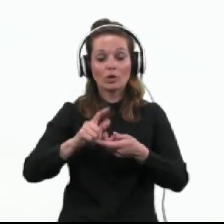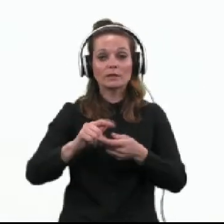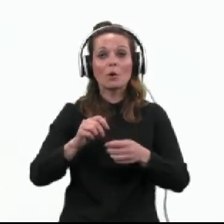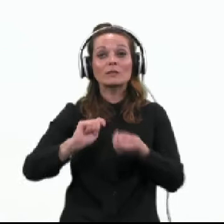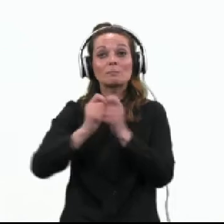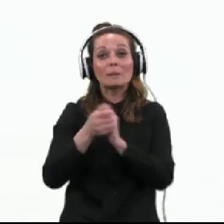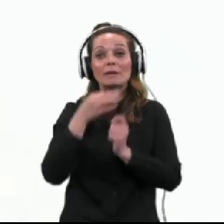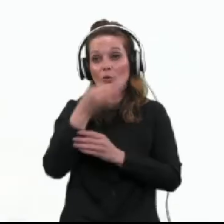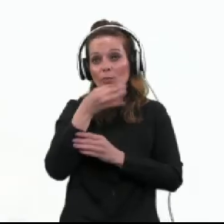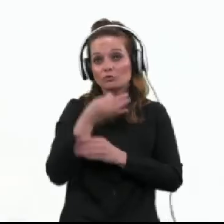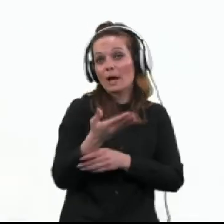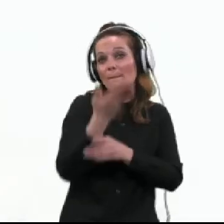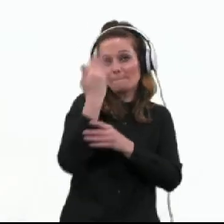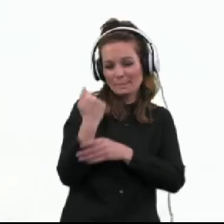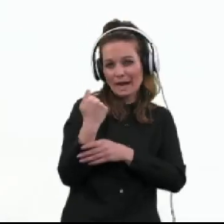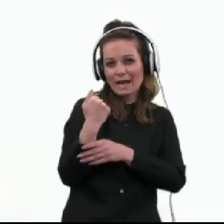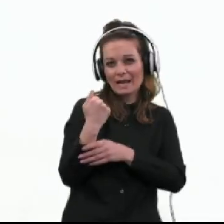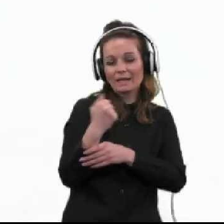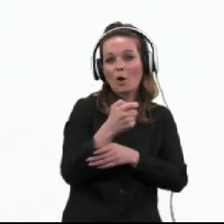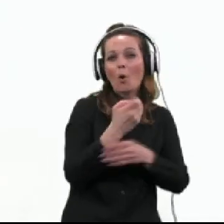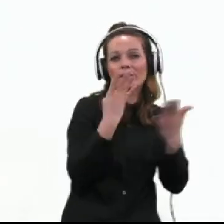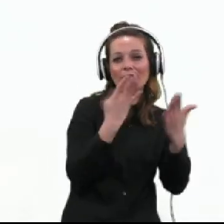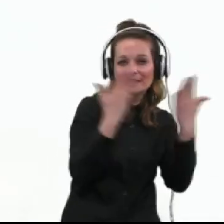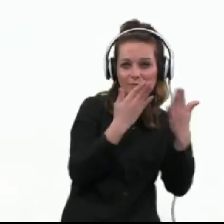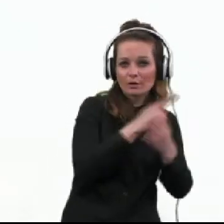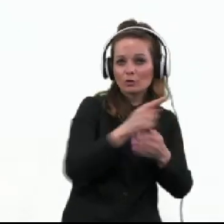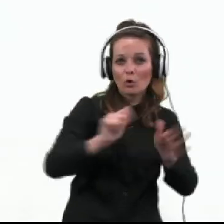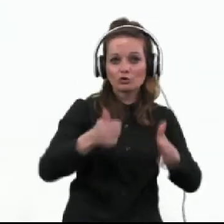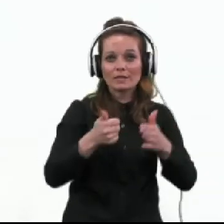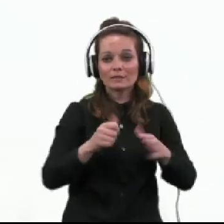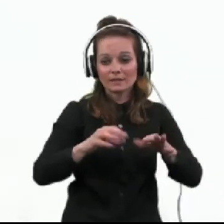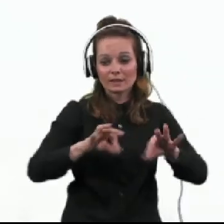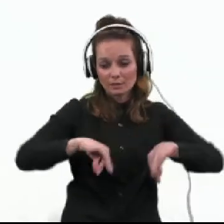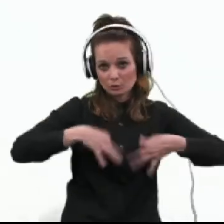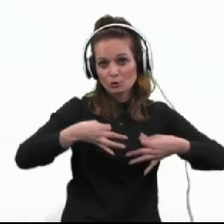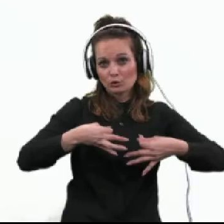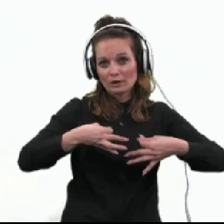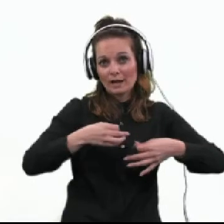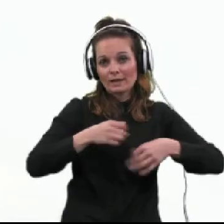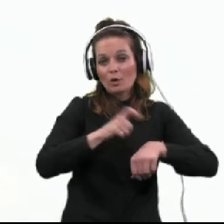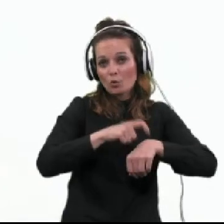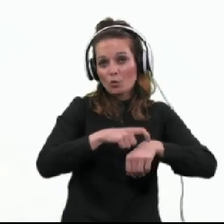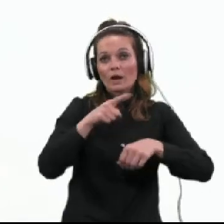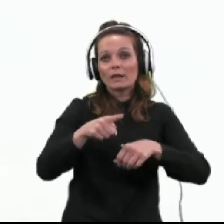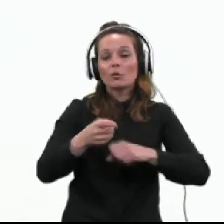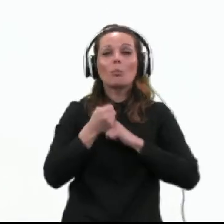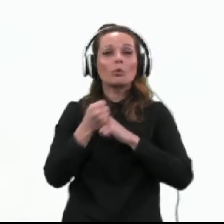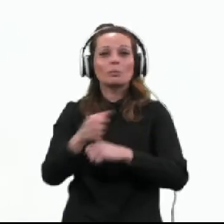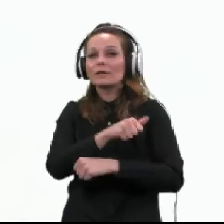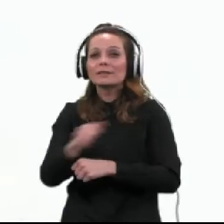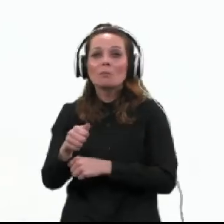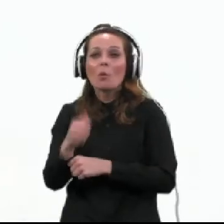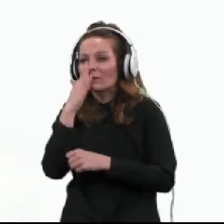raziskave, ko je bila 21. in 6. ura in ta ukrep podpira le slaba tretjina